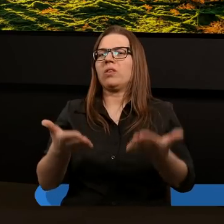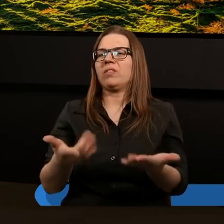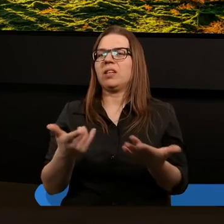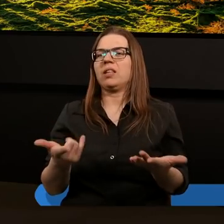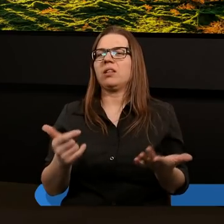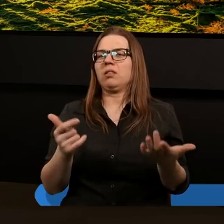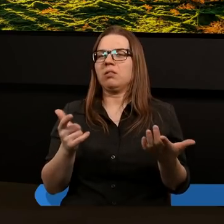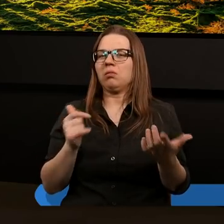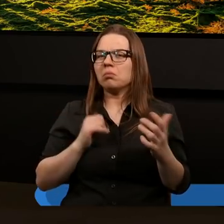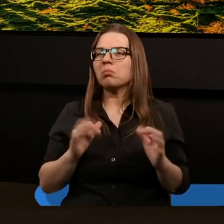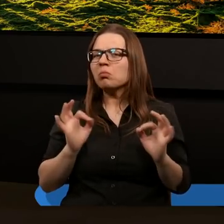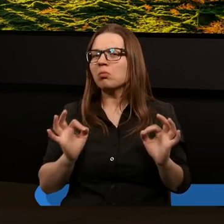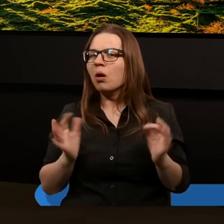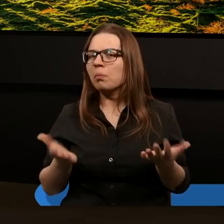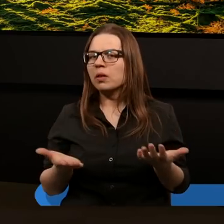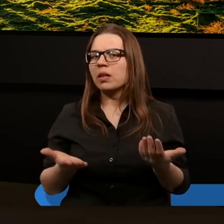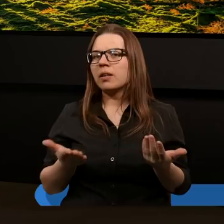spokojnie umarł.